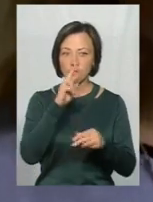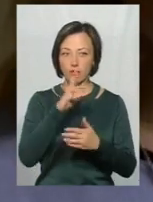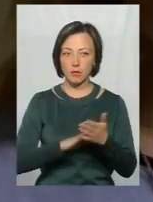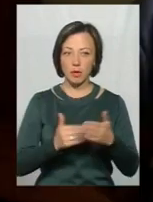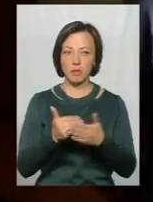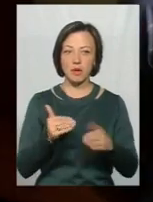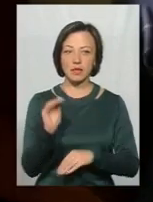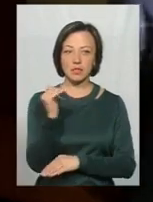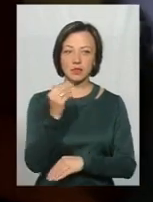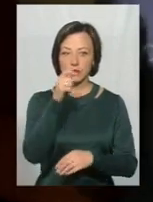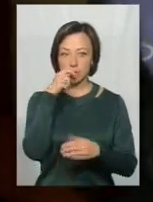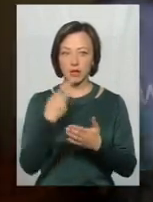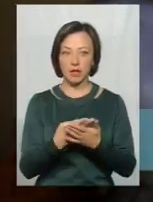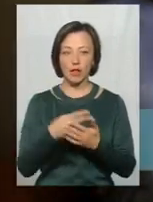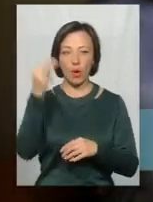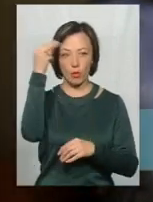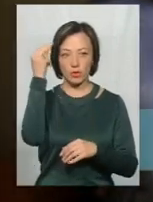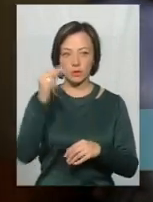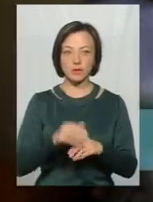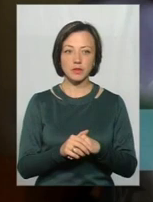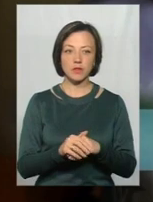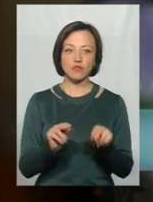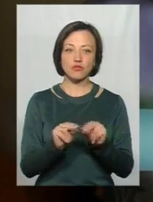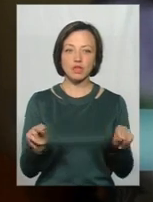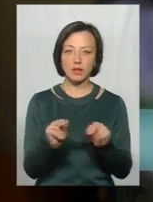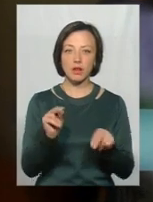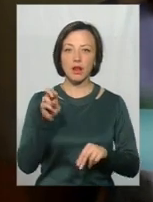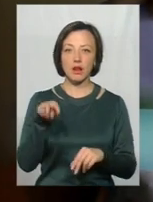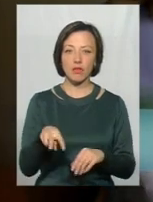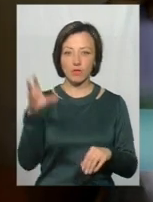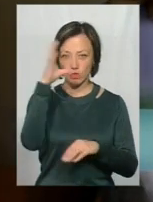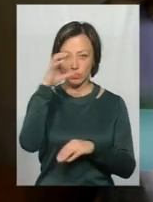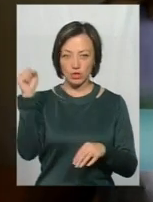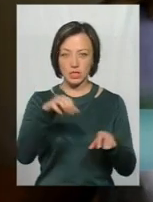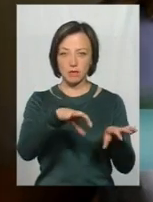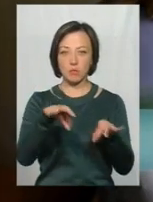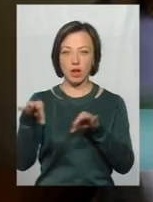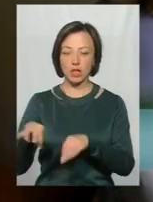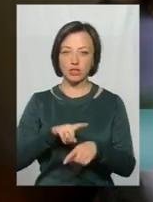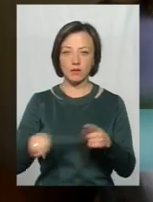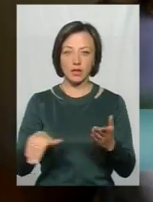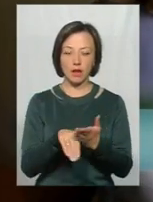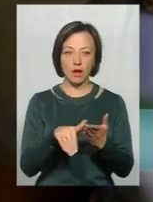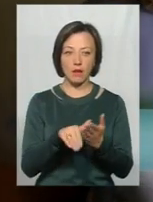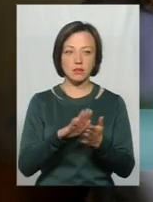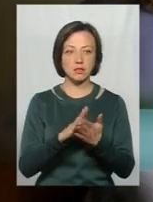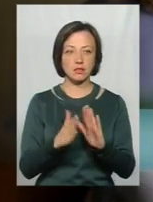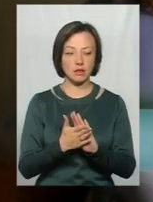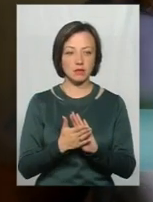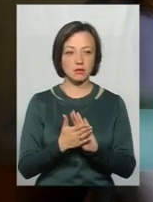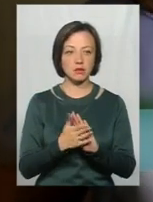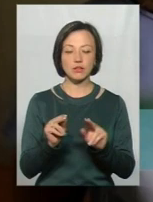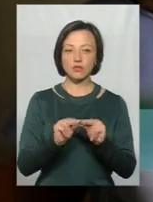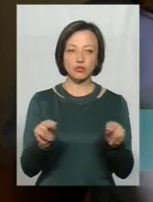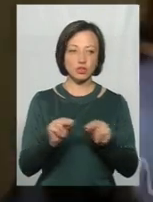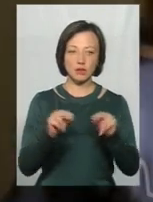ученицею, що знепритомніла на уроці. Вчитель на лікарняному, вчиночі її забрала швидка, стан вчителя